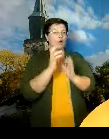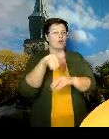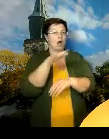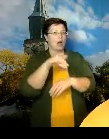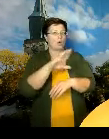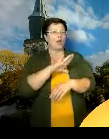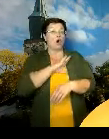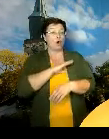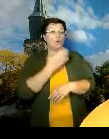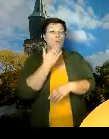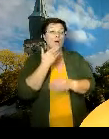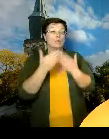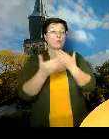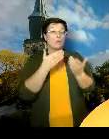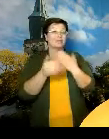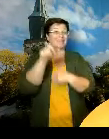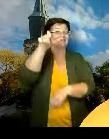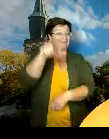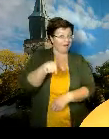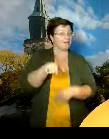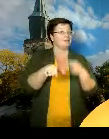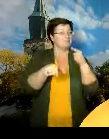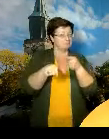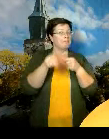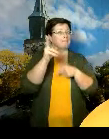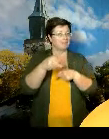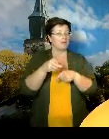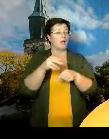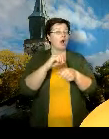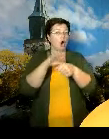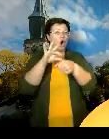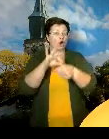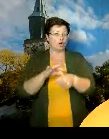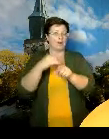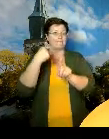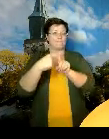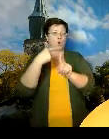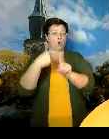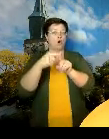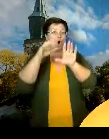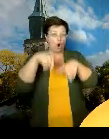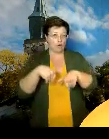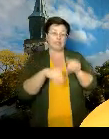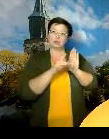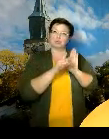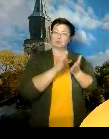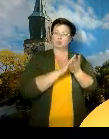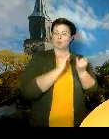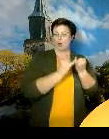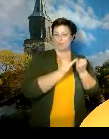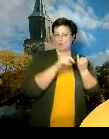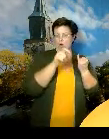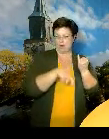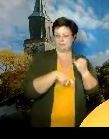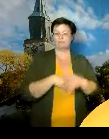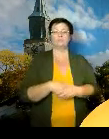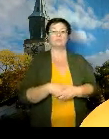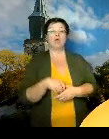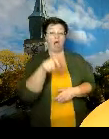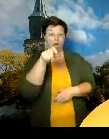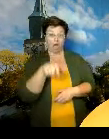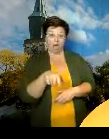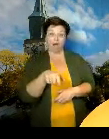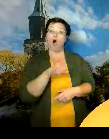työntekijällä koronavirustartunta syyskuun lopussa. Hän on ohjeistusten